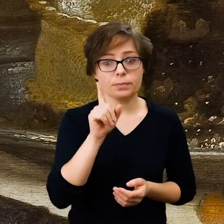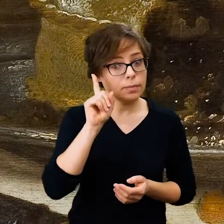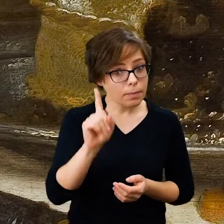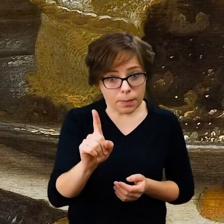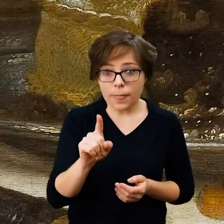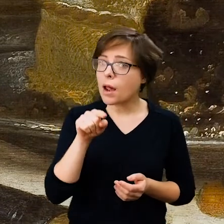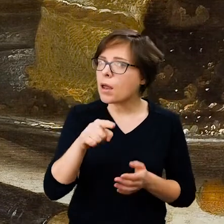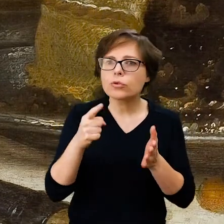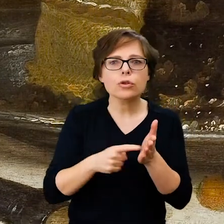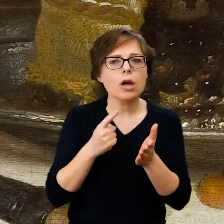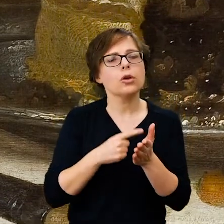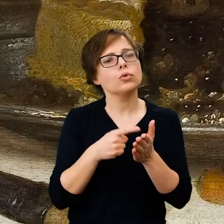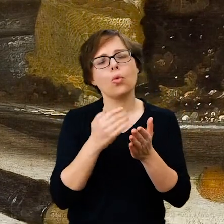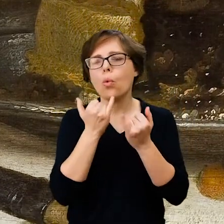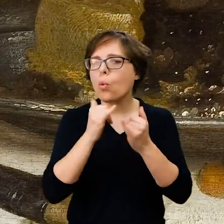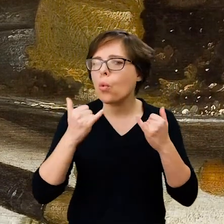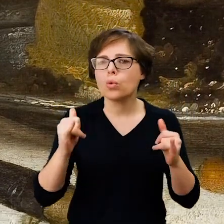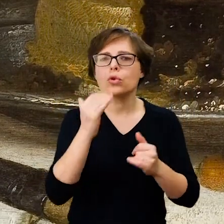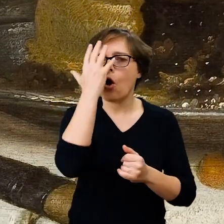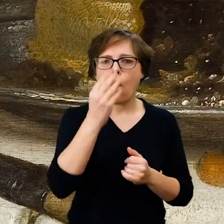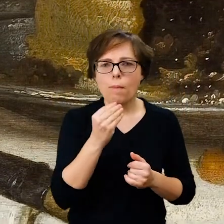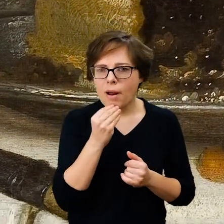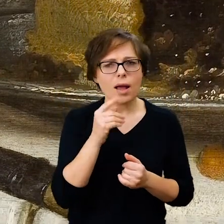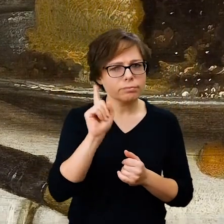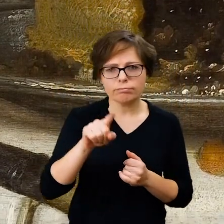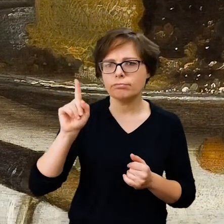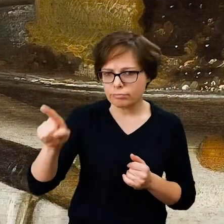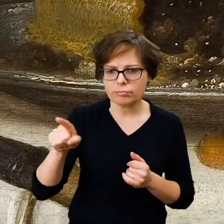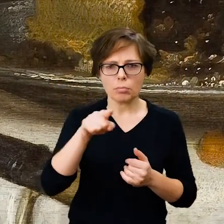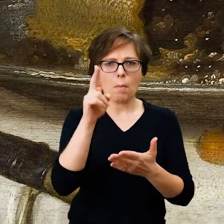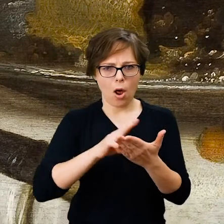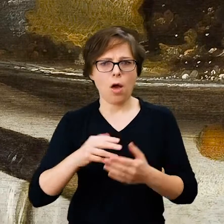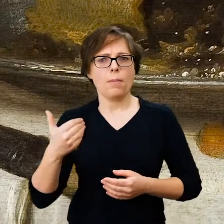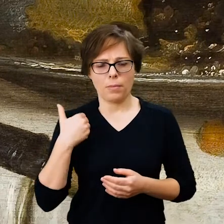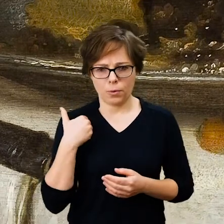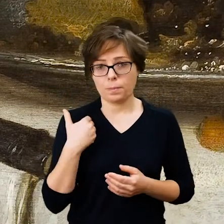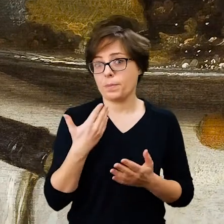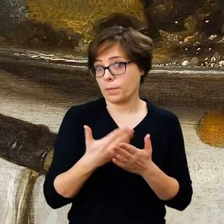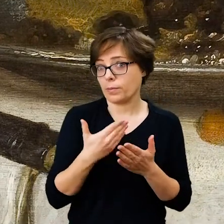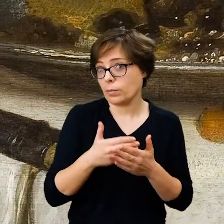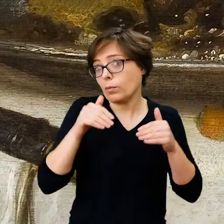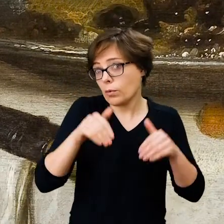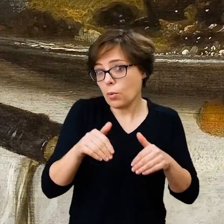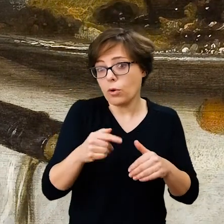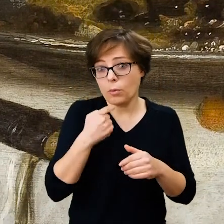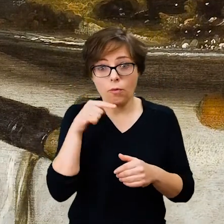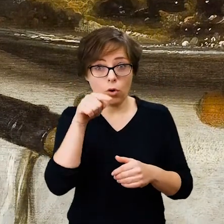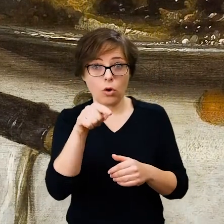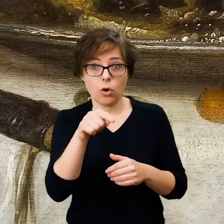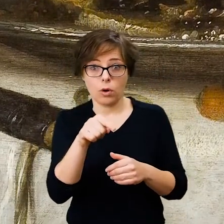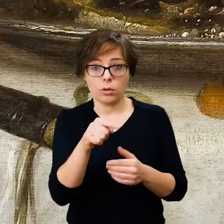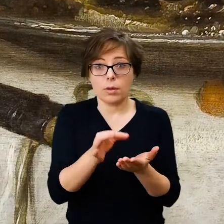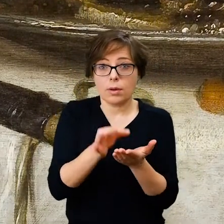ale pojawiającym się na wielu kompozycjach ich obu, możemy zakładać, że również należał do